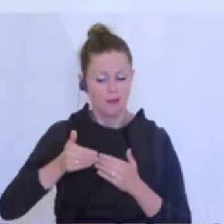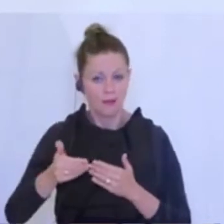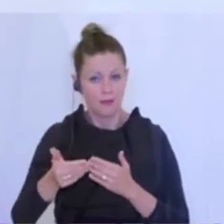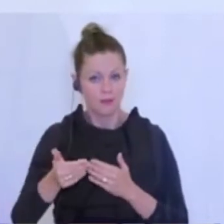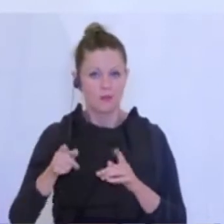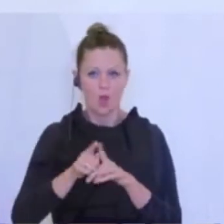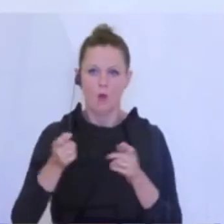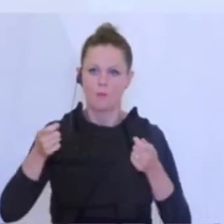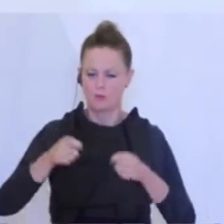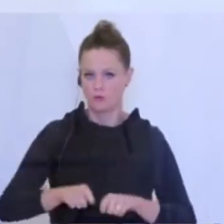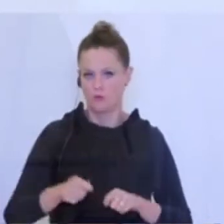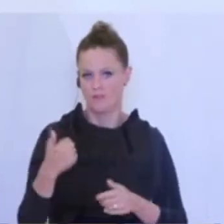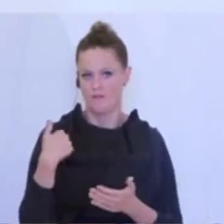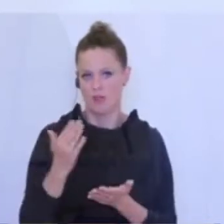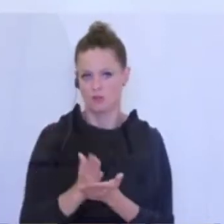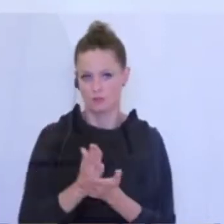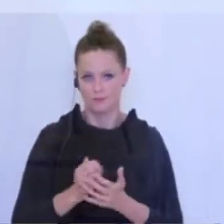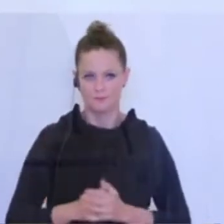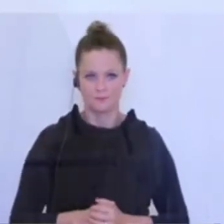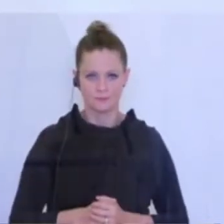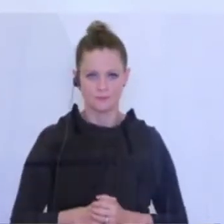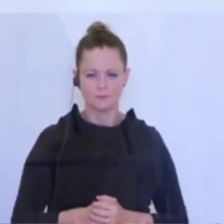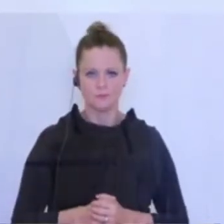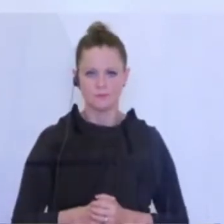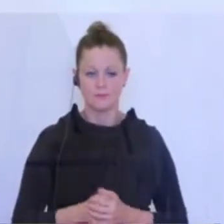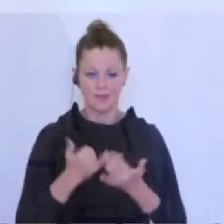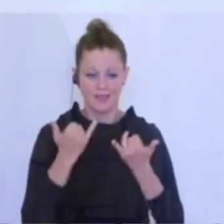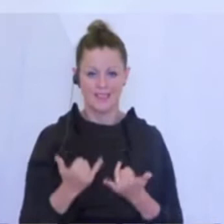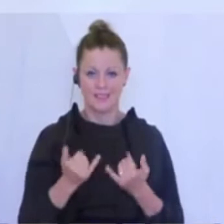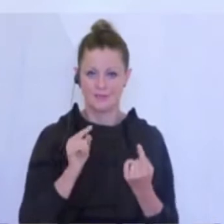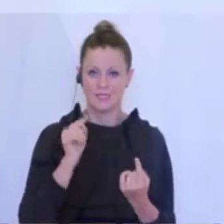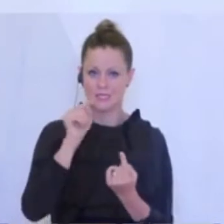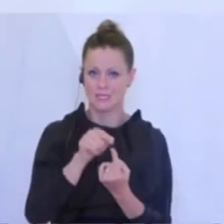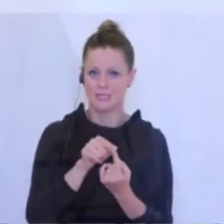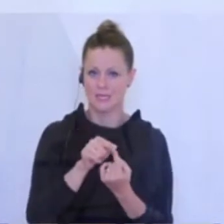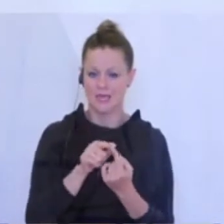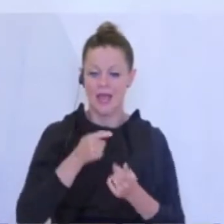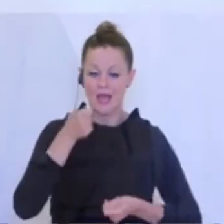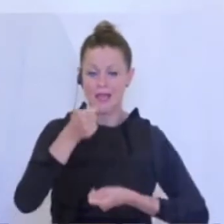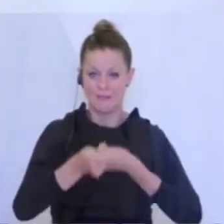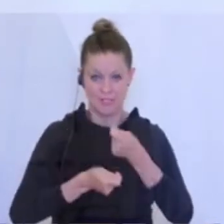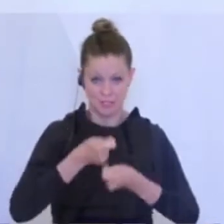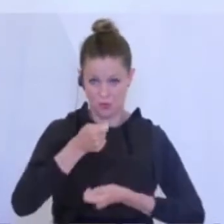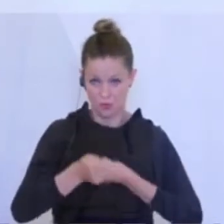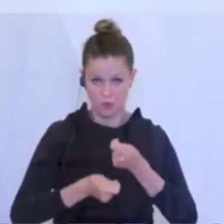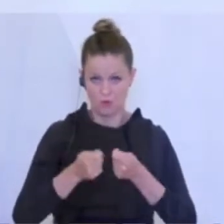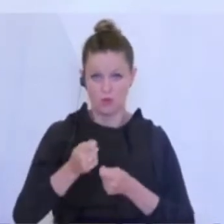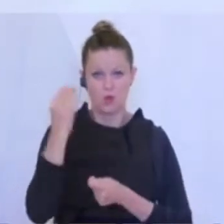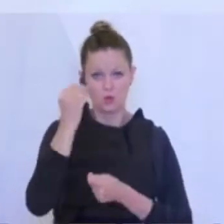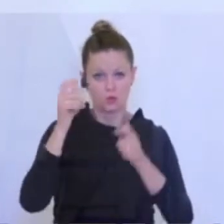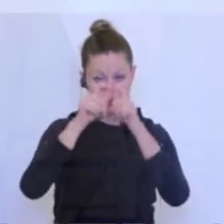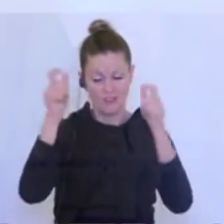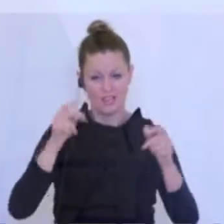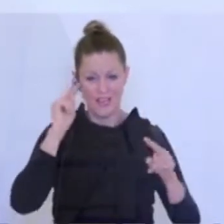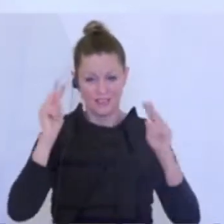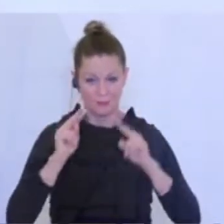beschlossen wird eben gerade. Hier ging es um die Frage der Investitionen. Die schulischen Aspekte